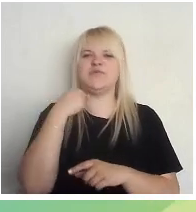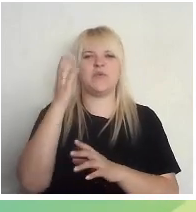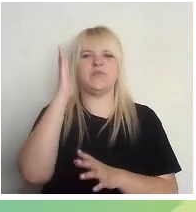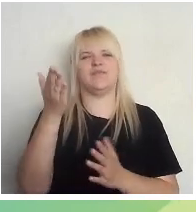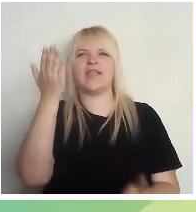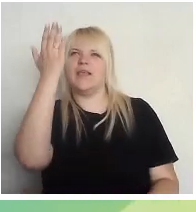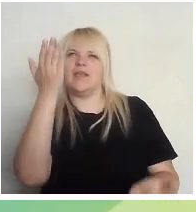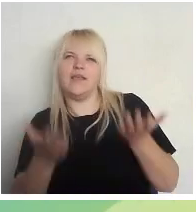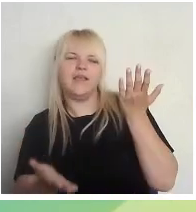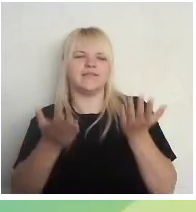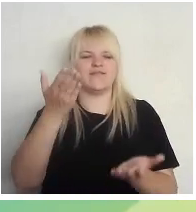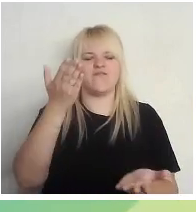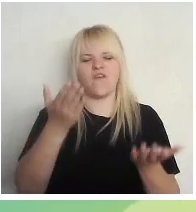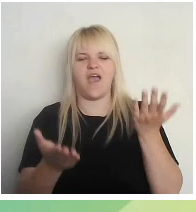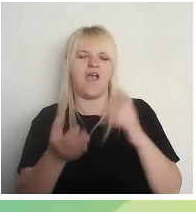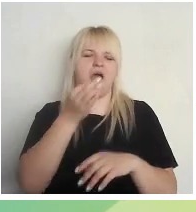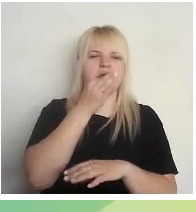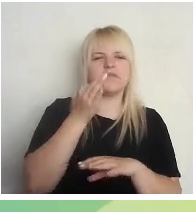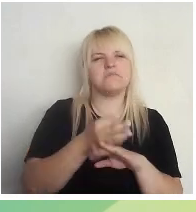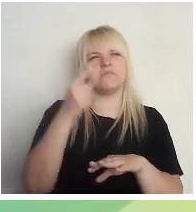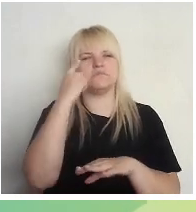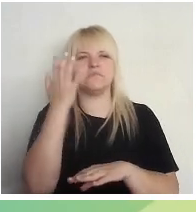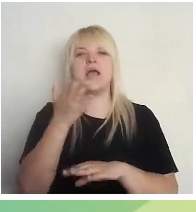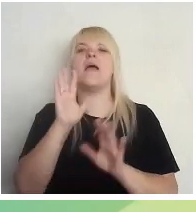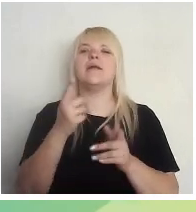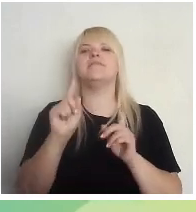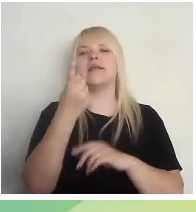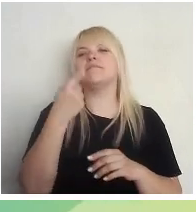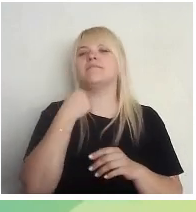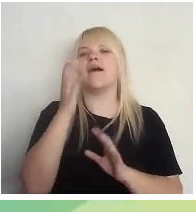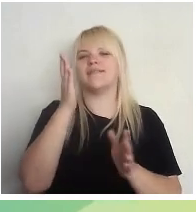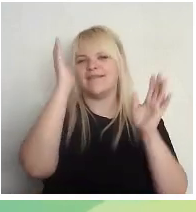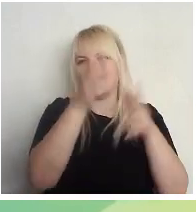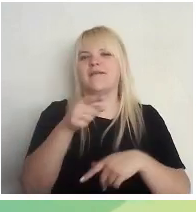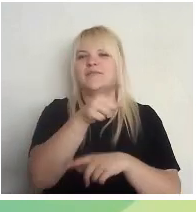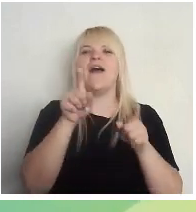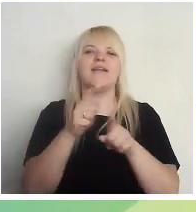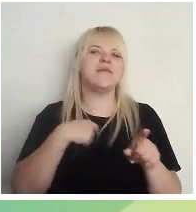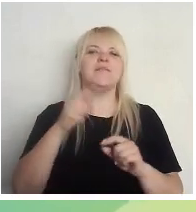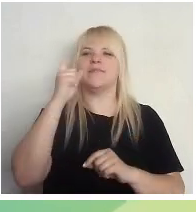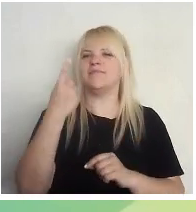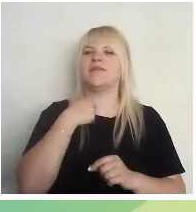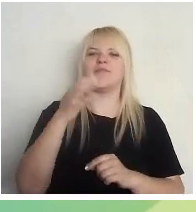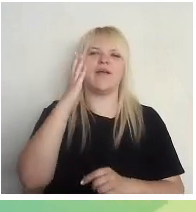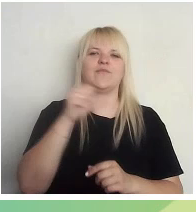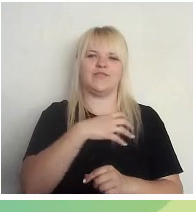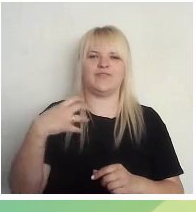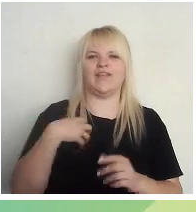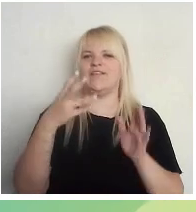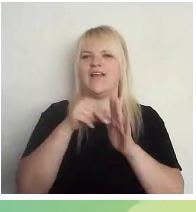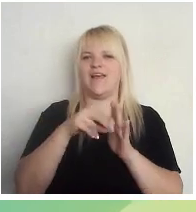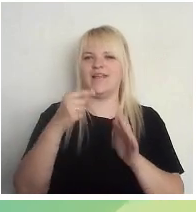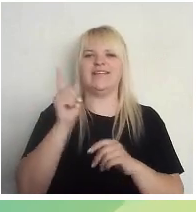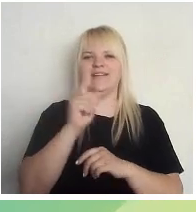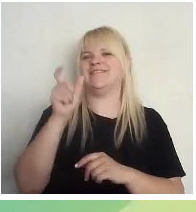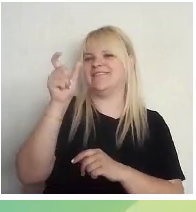atbildīgi, bet tādam pirmajam balsojumam arī ir jābūt. Arī man pirmais, mans balsojums pašvaldība vēlēšanās bija par cilvēku, ko es pēc tam rūkti